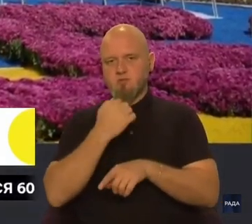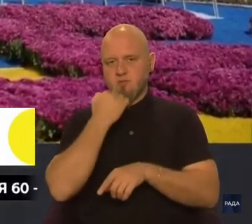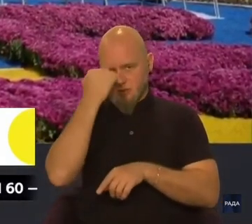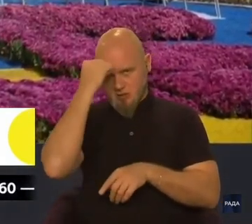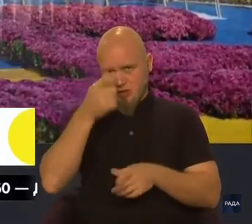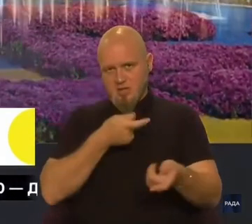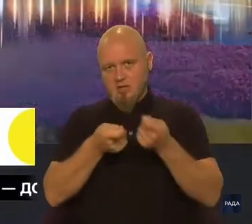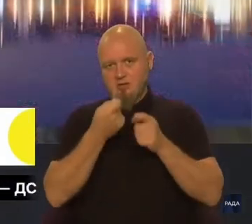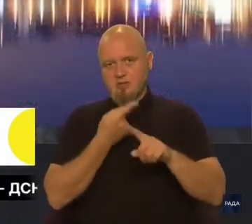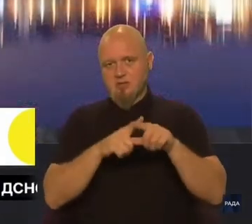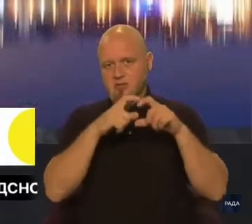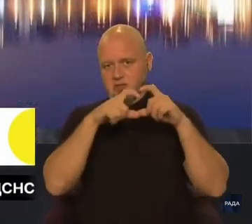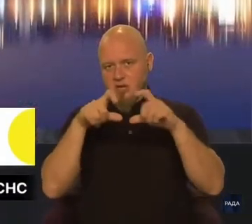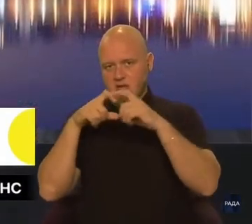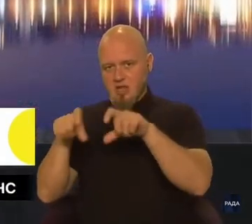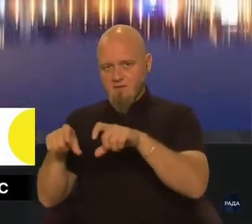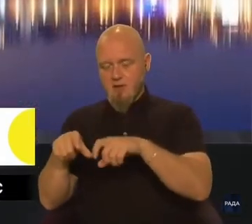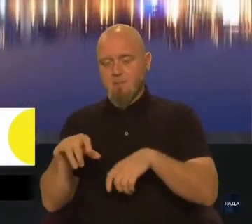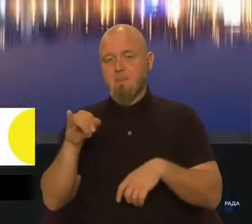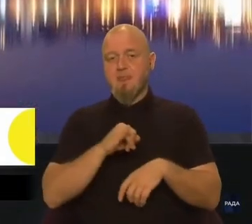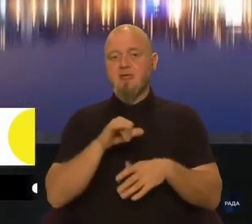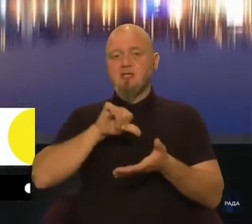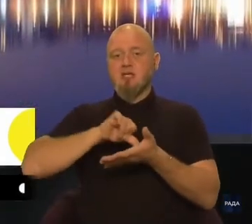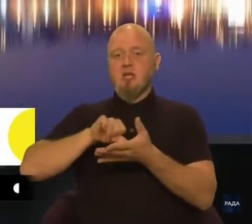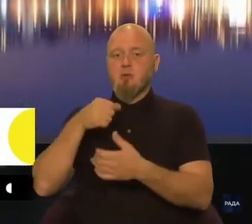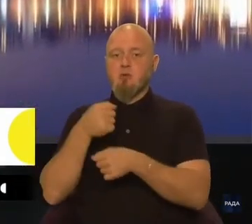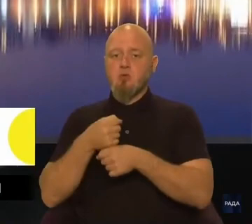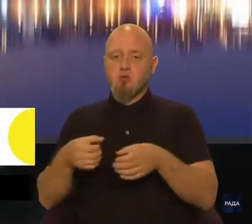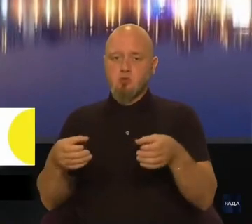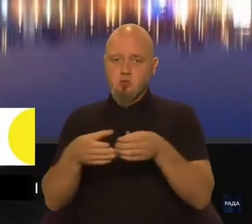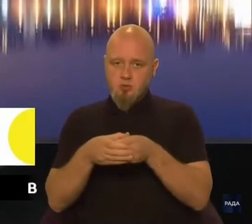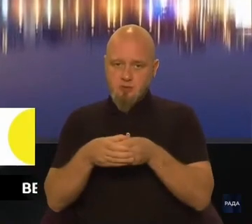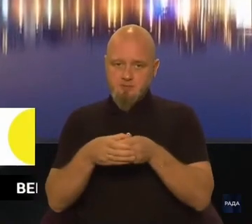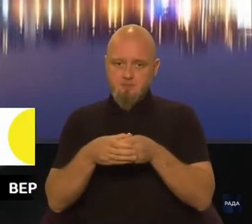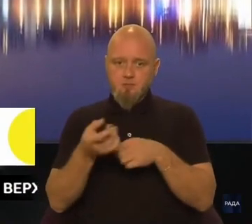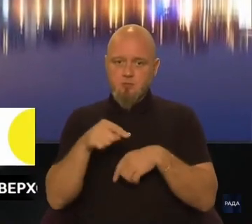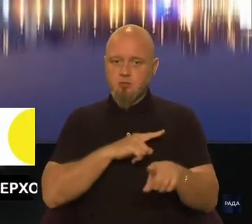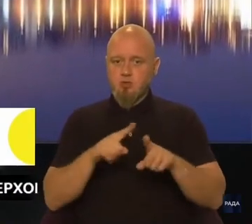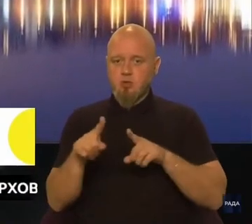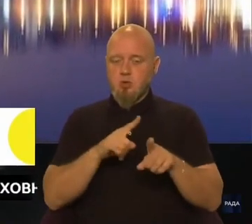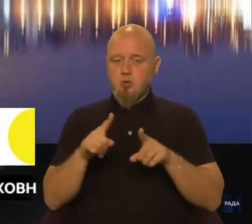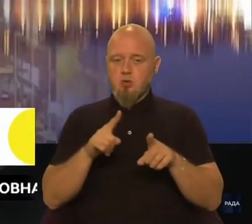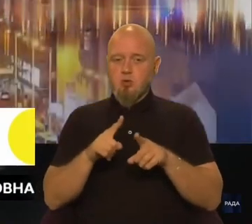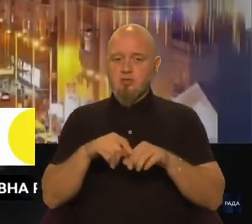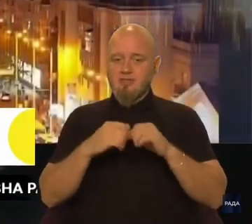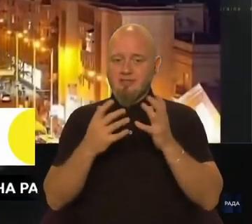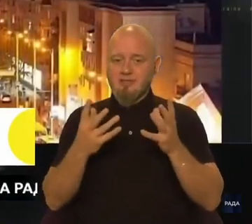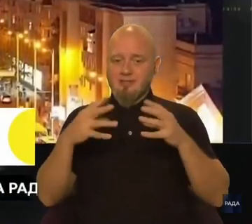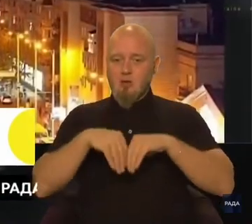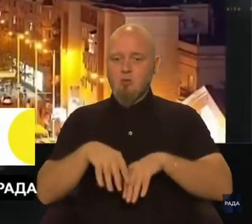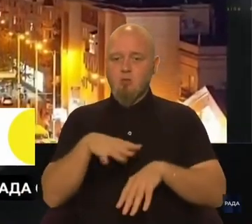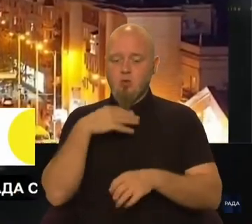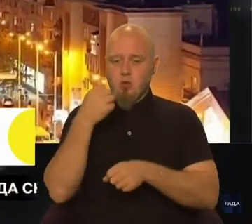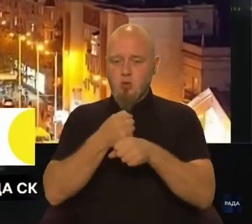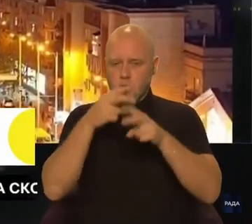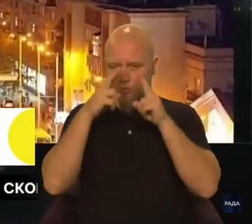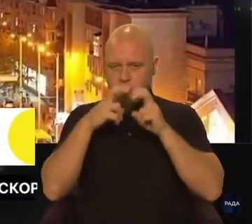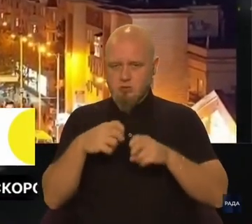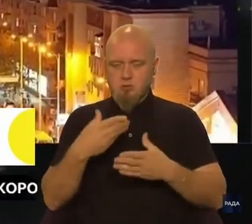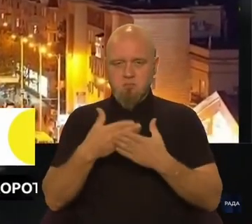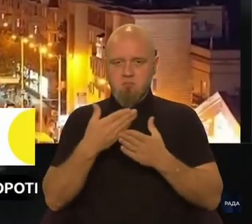керівникам цих закладів і членам робочої групи, тому що загалом було опрацьовано